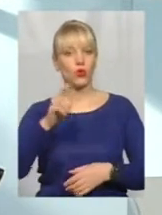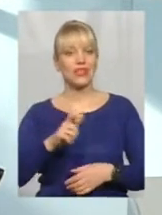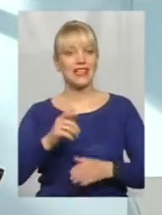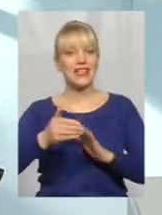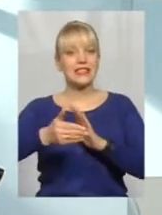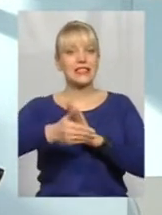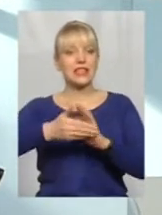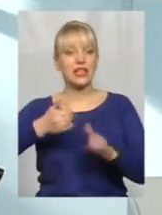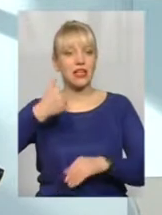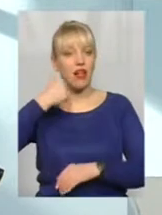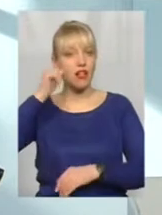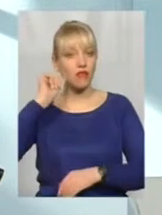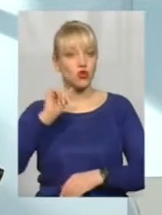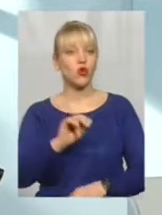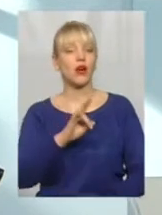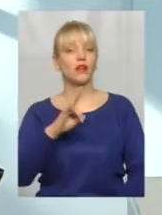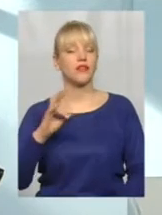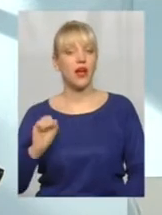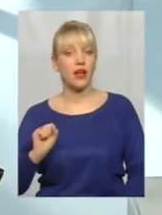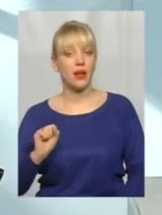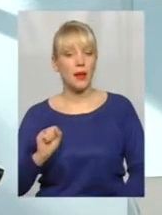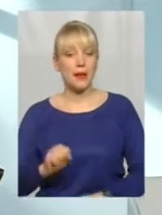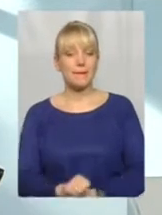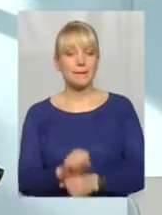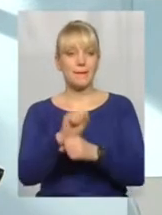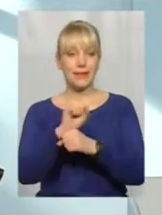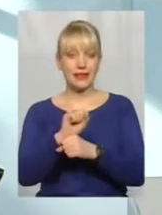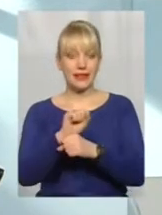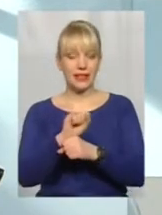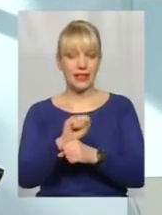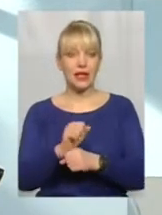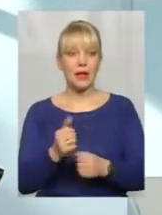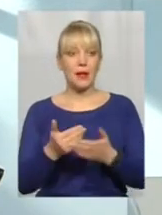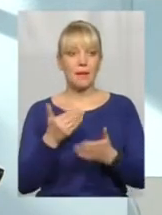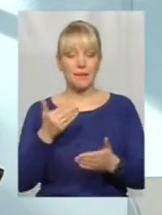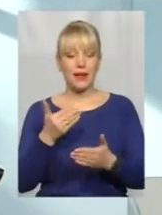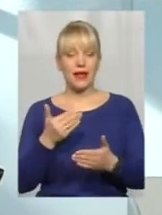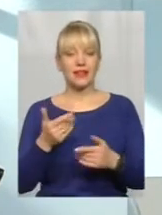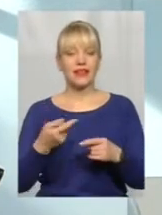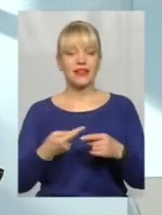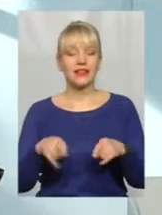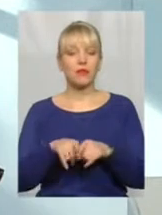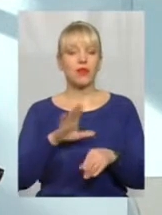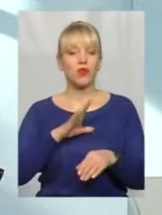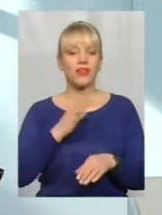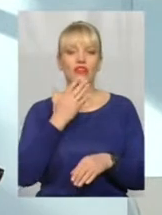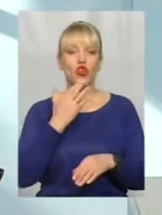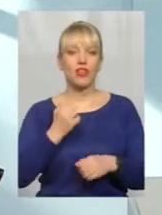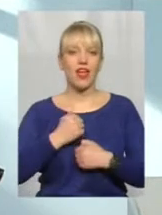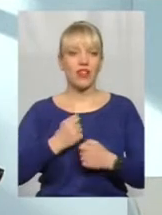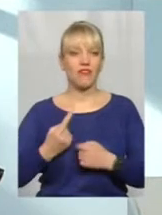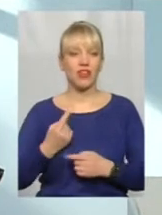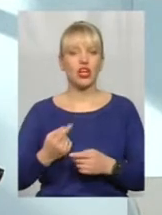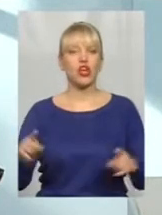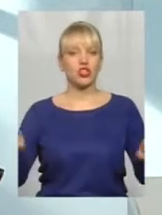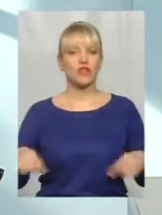вчора на мітингу, перед тим, як вони билися з Національною гвардією, створювати загони